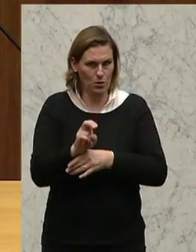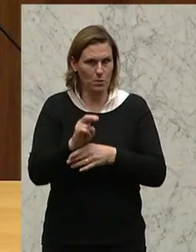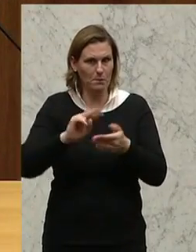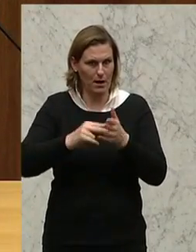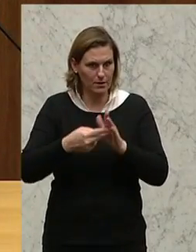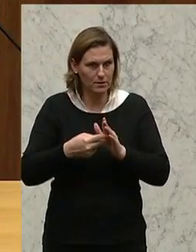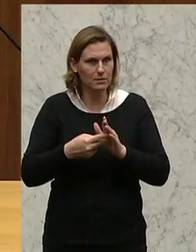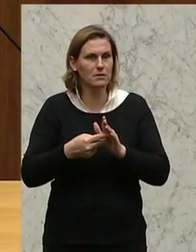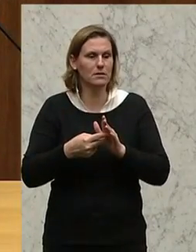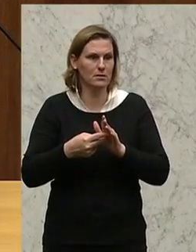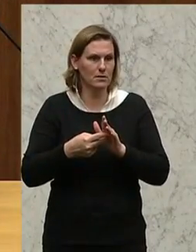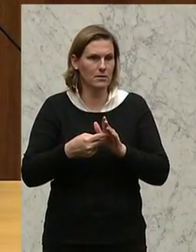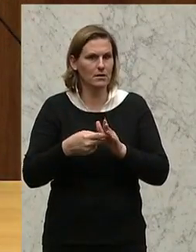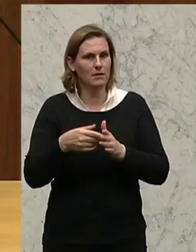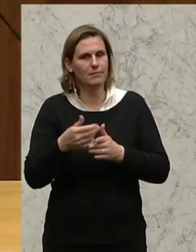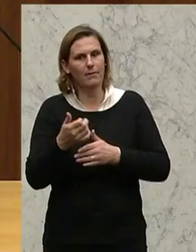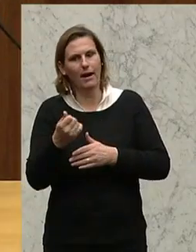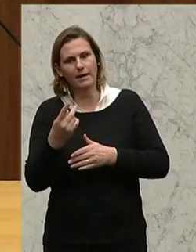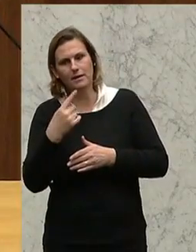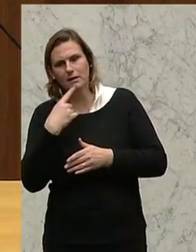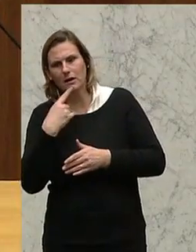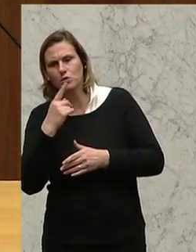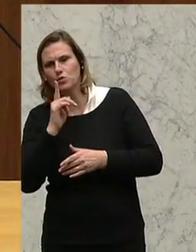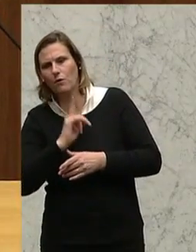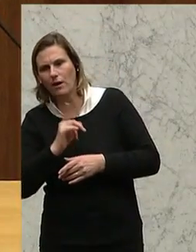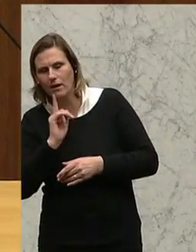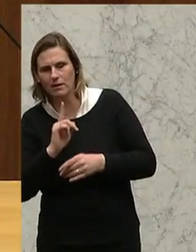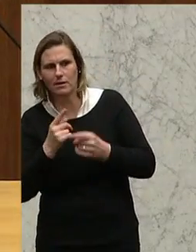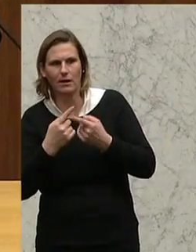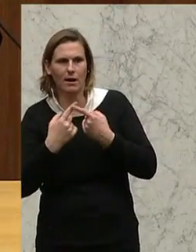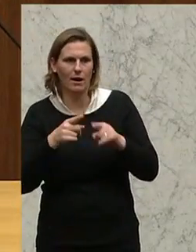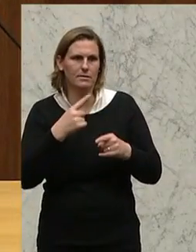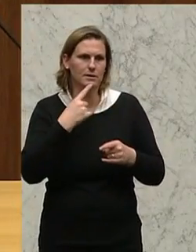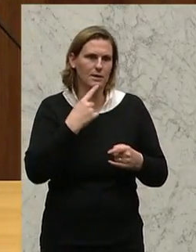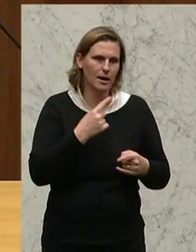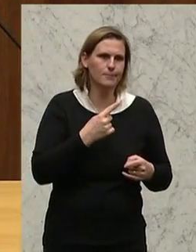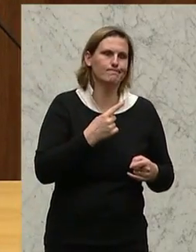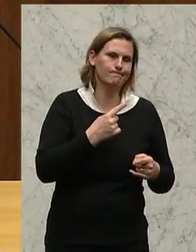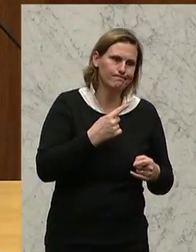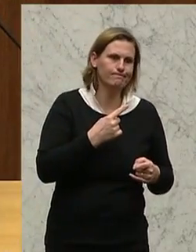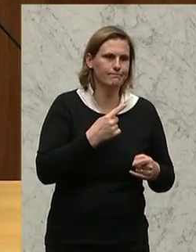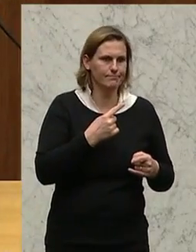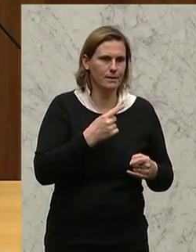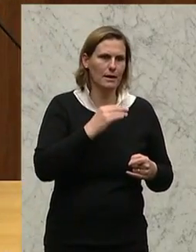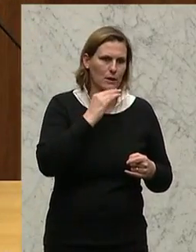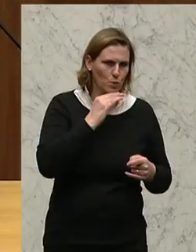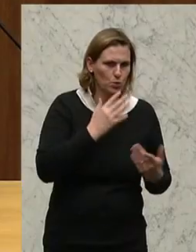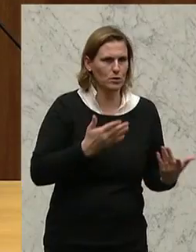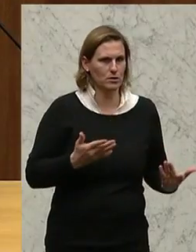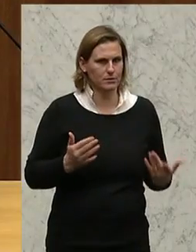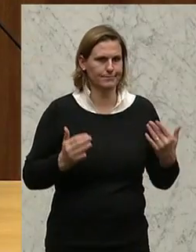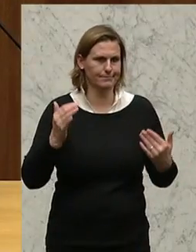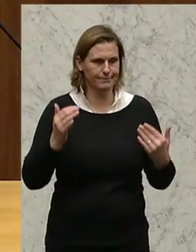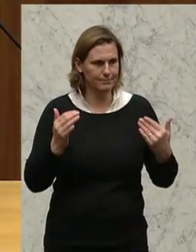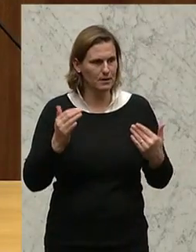Als ist es den einen um vieles zu wenig, den anderen gerade genug. Der